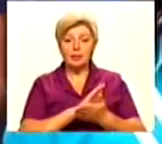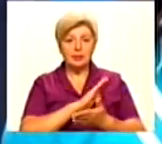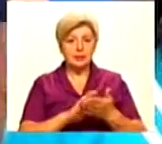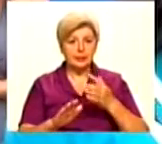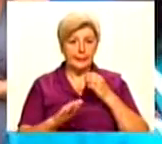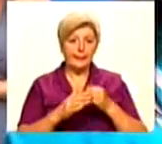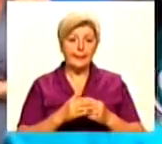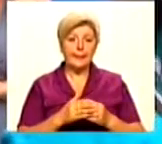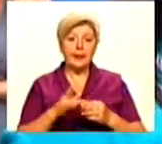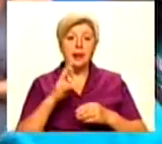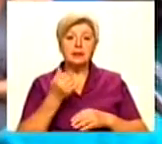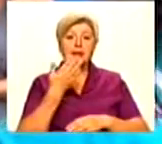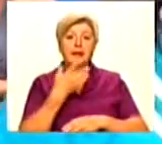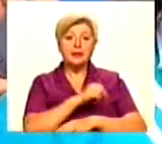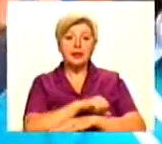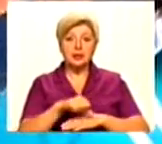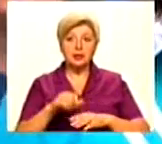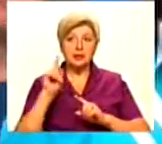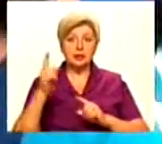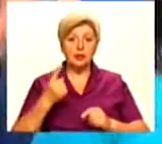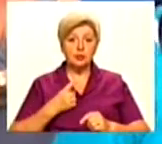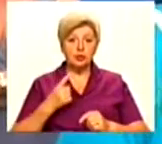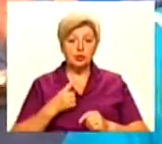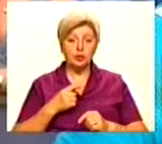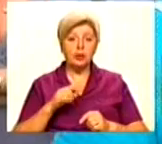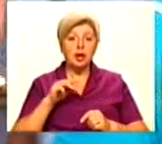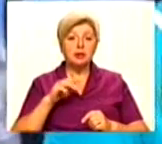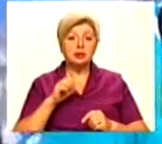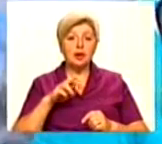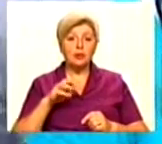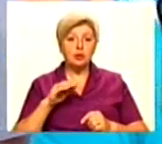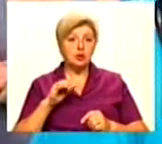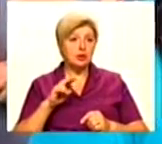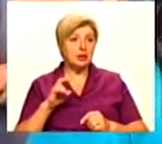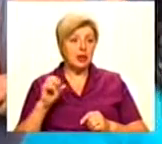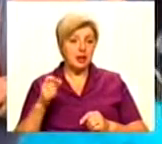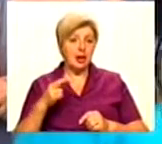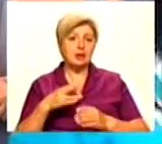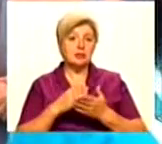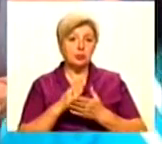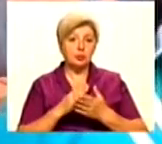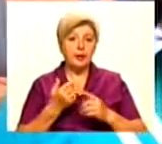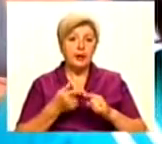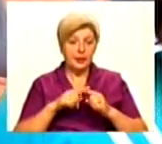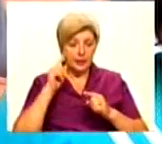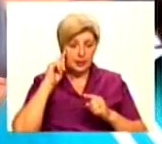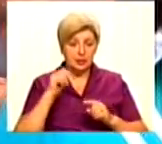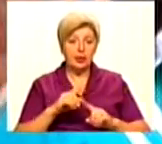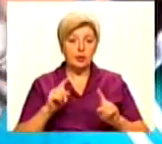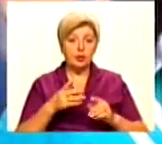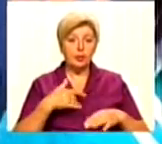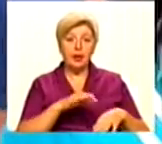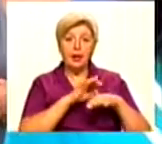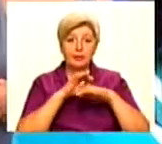На кордоні нас чекають митні служби, які знають, що ми веземо дітей АТО для